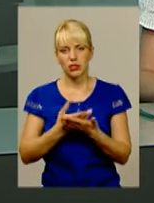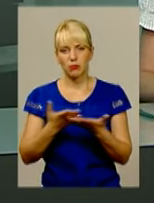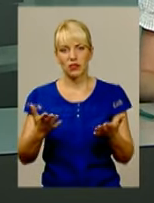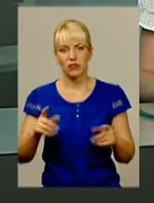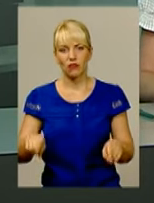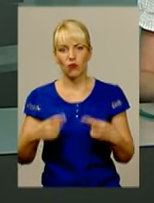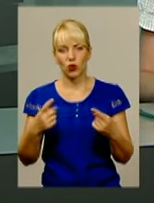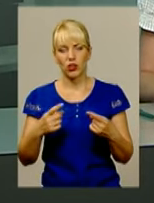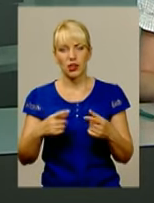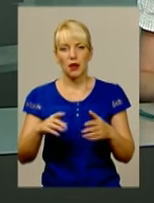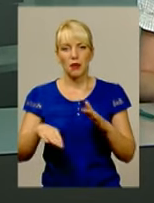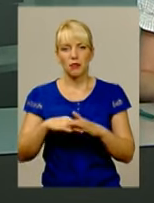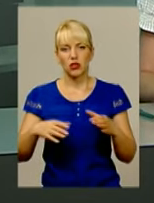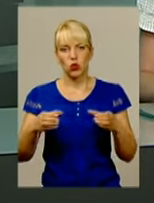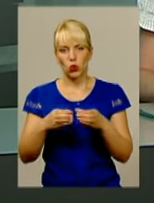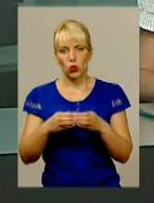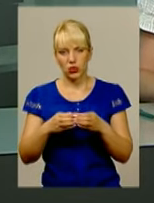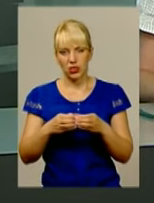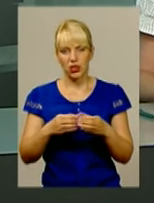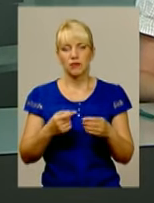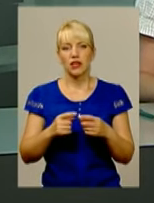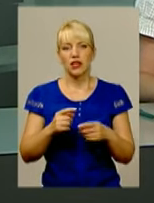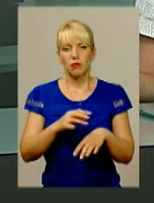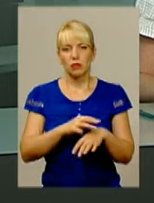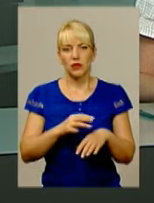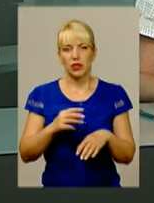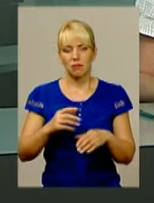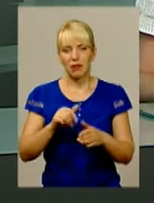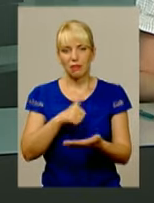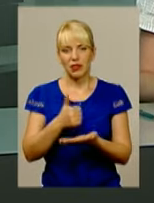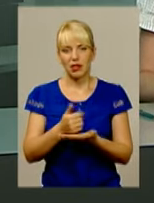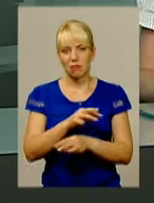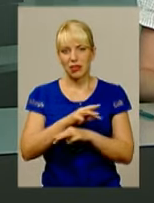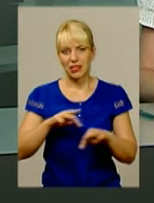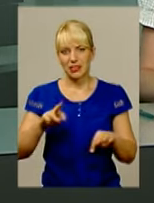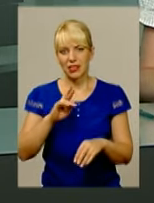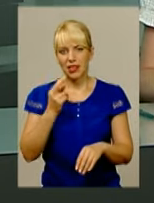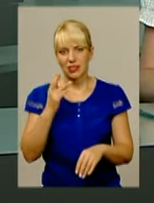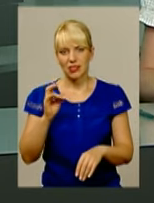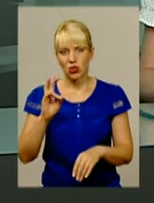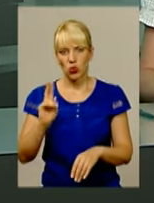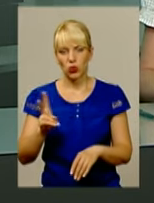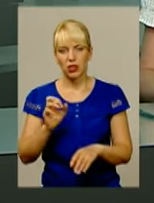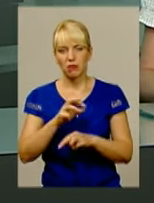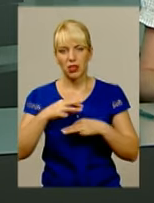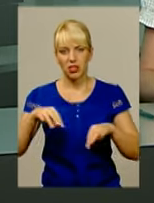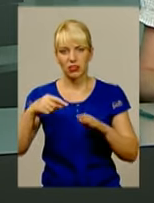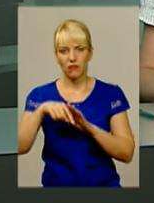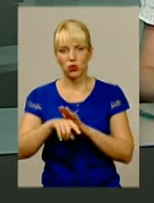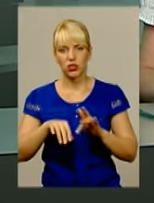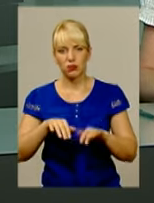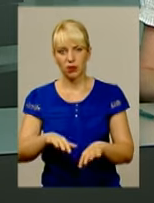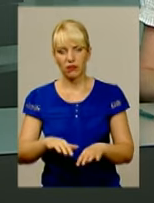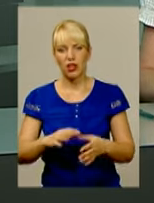створення підрозділу правоохоронців нового покоління прем'єр-міністр Асеній Яценюк та міністр внутрішніх вправ Арсен Аваков.